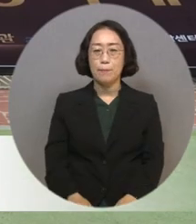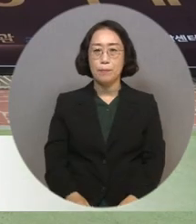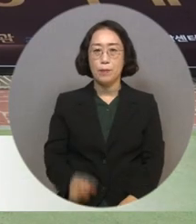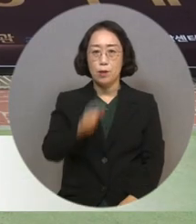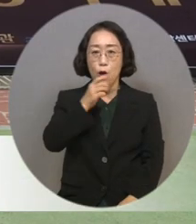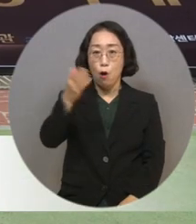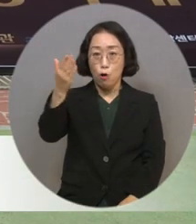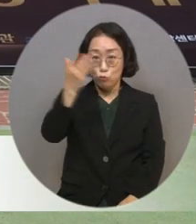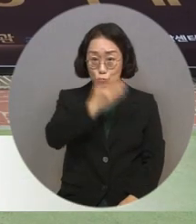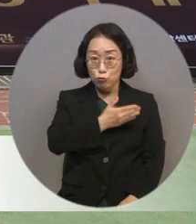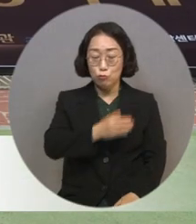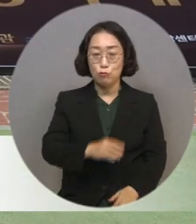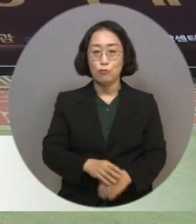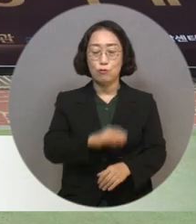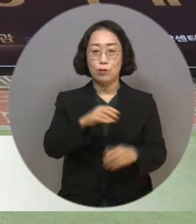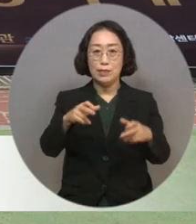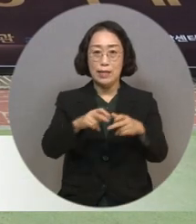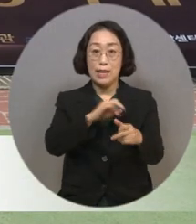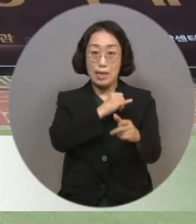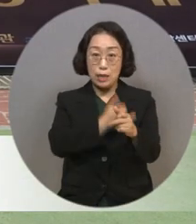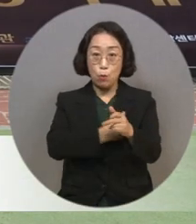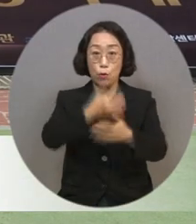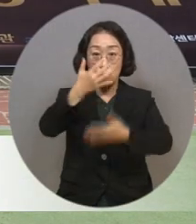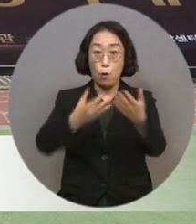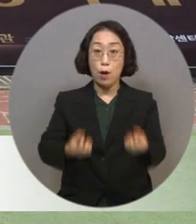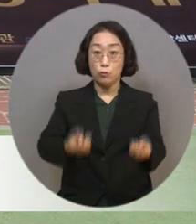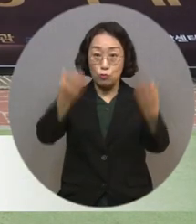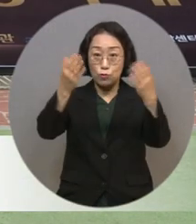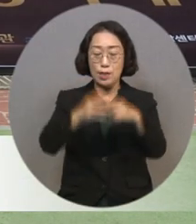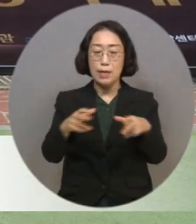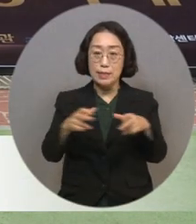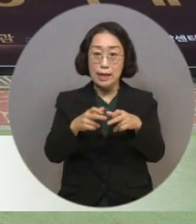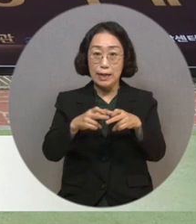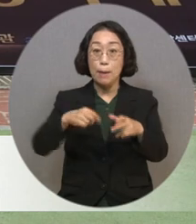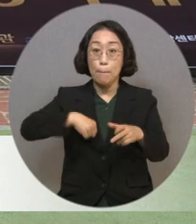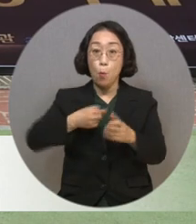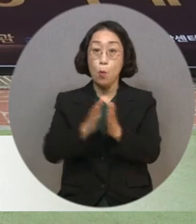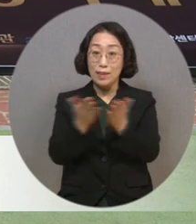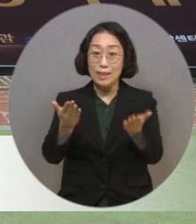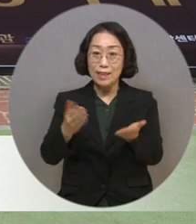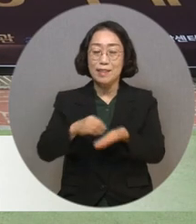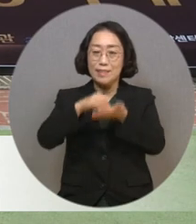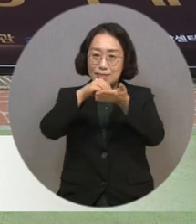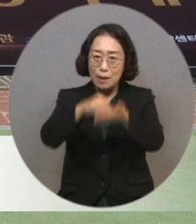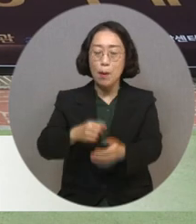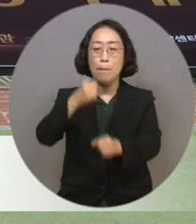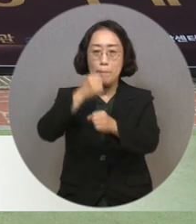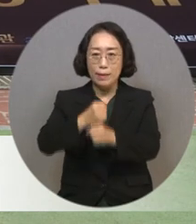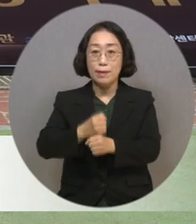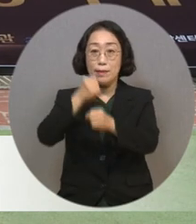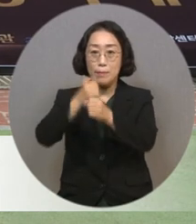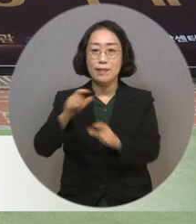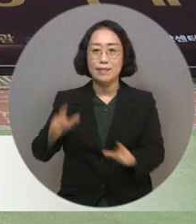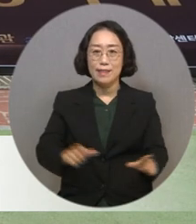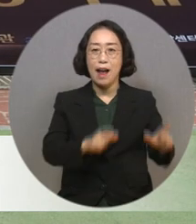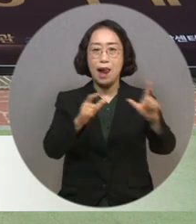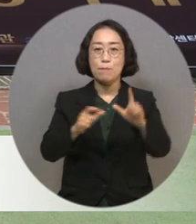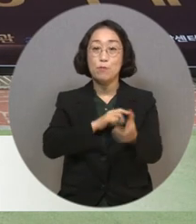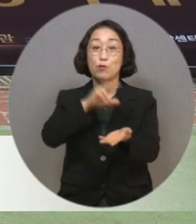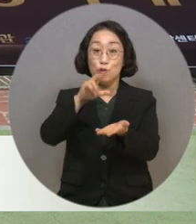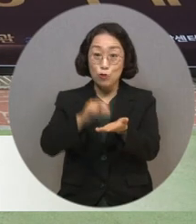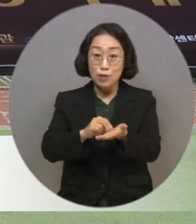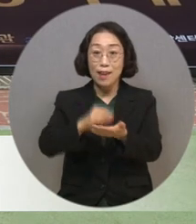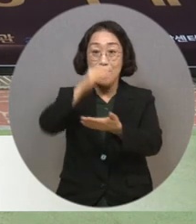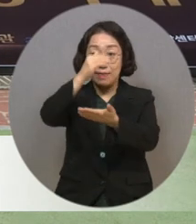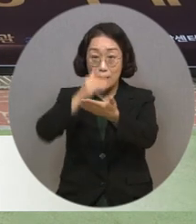여수장애인권영화제는 장애인 당사자들이 직접 참여하고 제작한 장애인의 삶을 주제로 한 영화들을